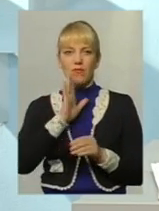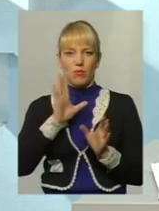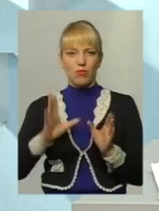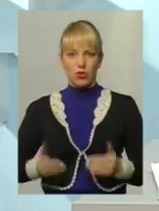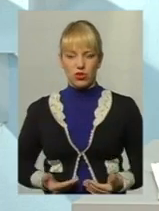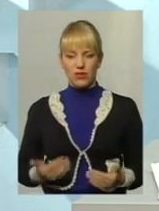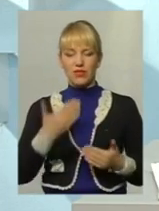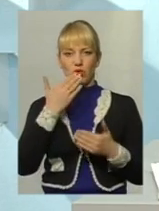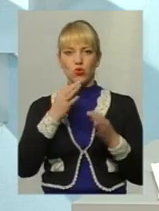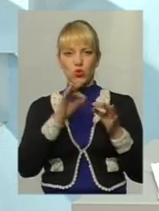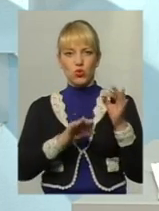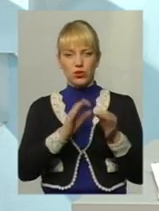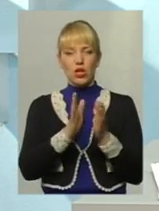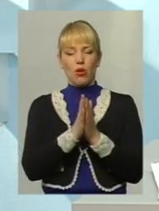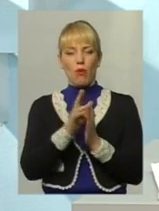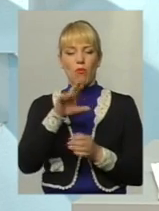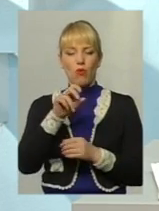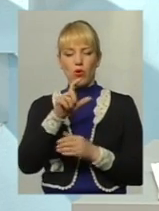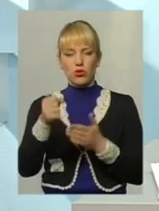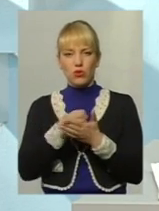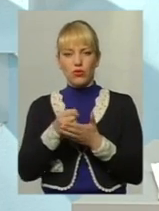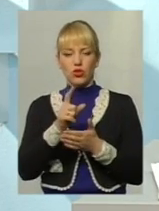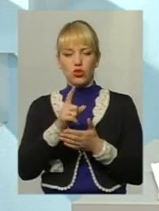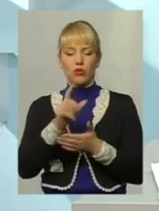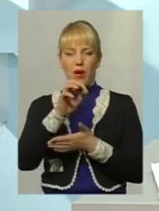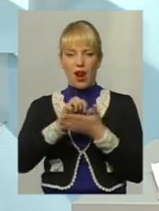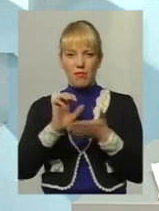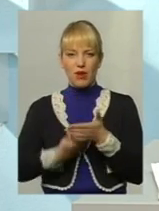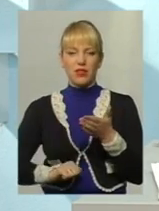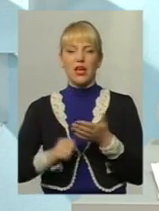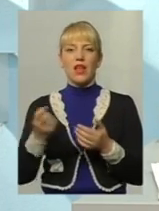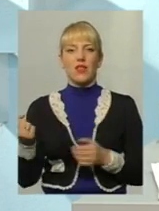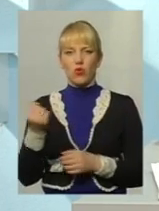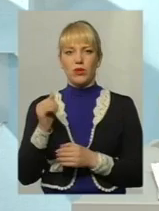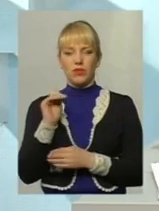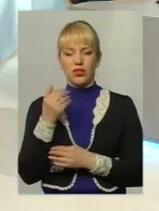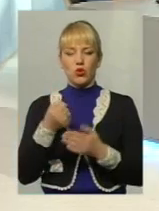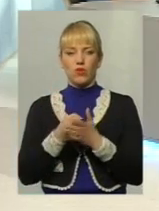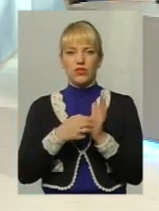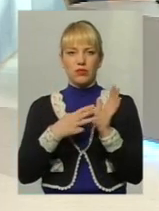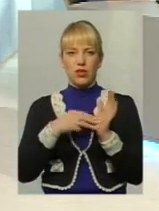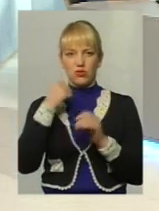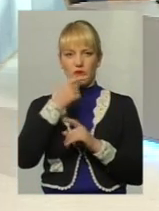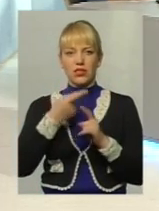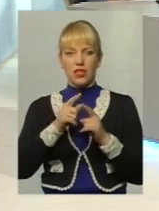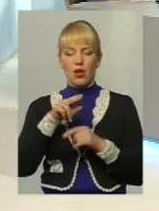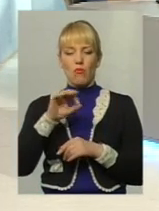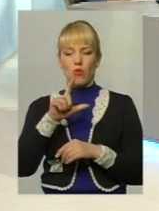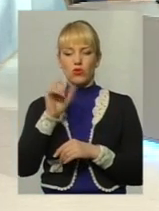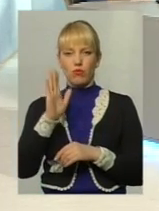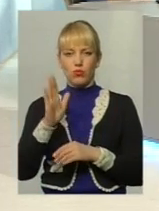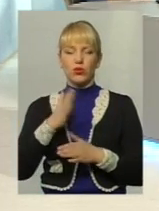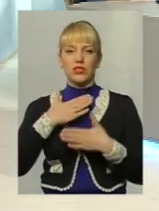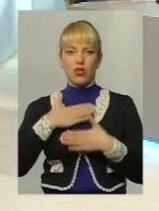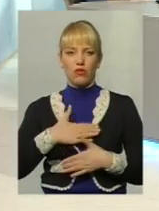з позовом про стягнення аліментів на утримання дитини до 18 років. Цей позов буде обов'язково задоволений, лише